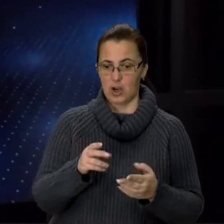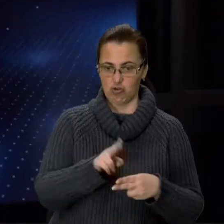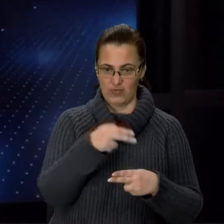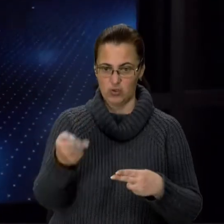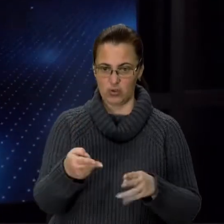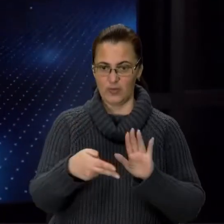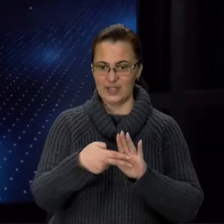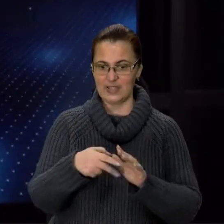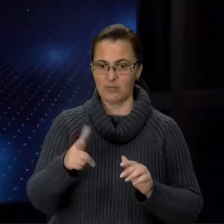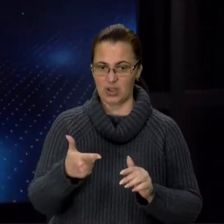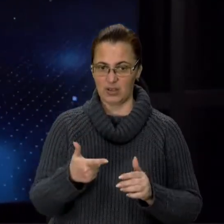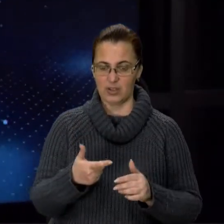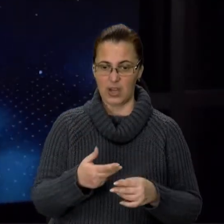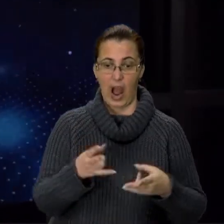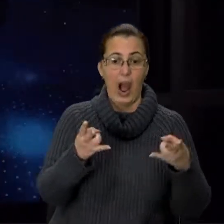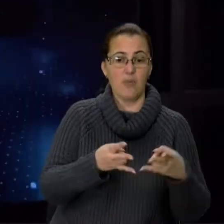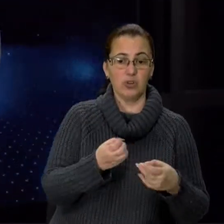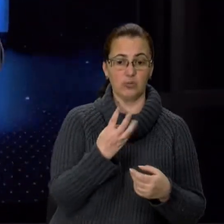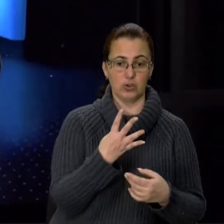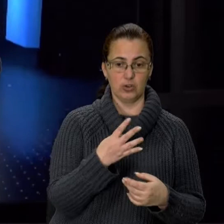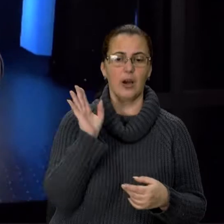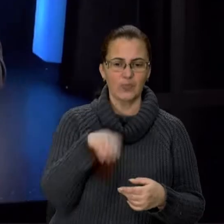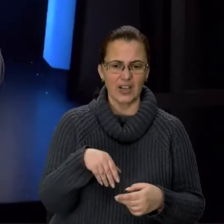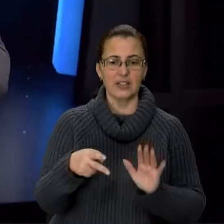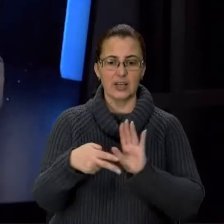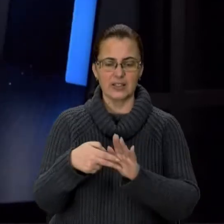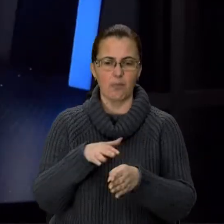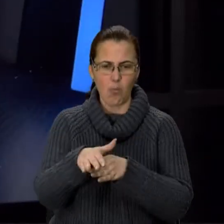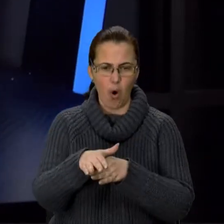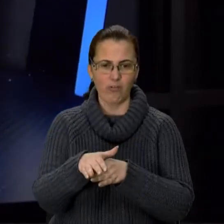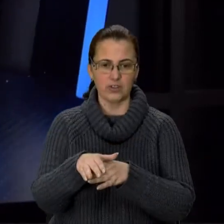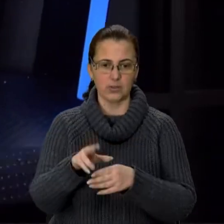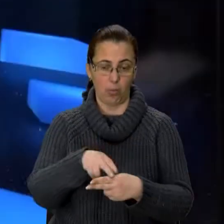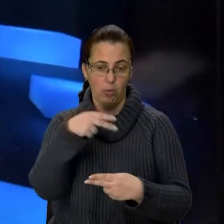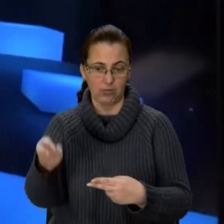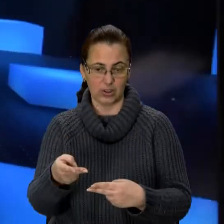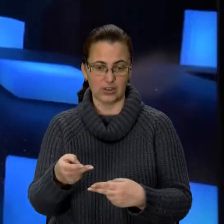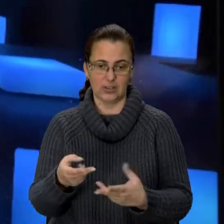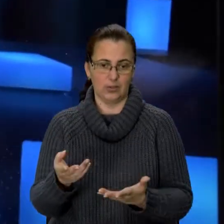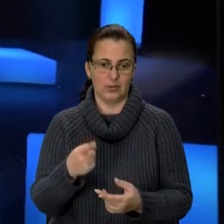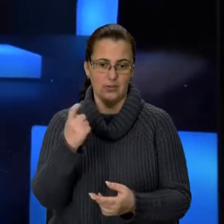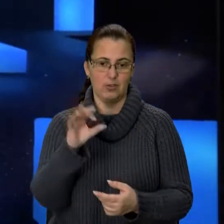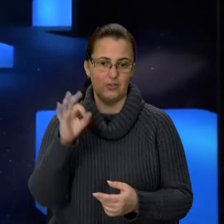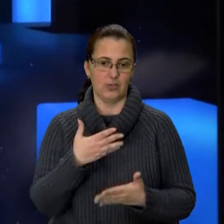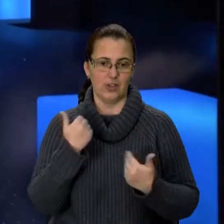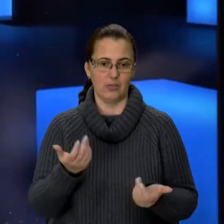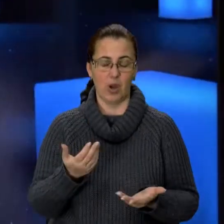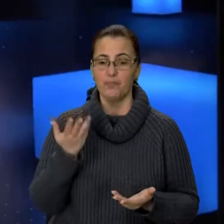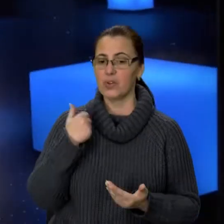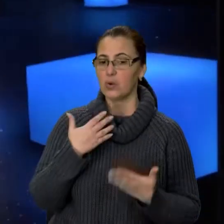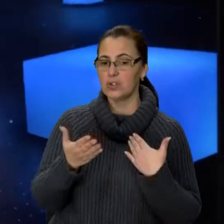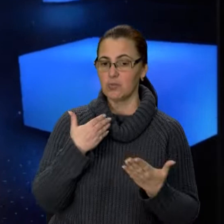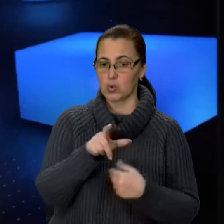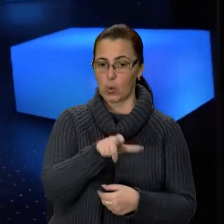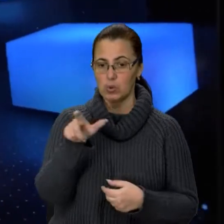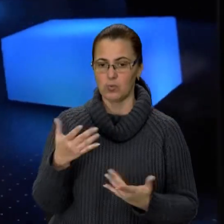гривень, коли потрібно 14, то навіть якщо у нас 100 відсотково, то 50 відсотків у нас немає. Ми, коли спілкуємося з мешканцями, скільки